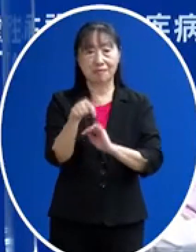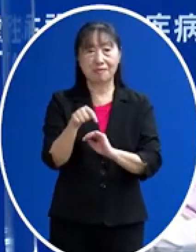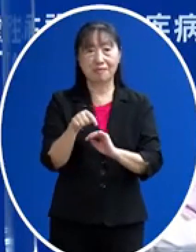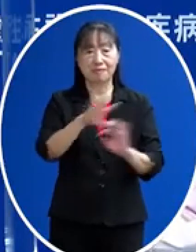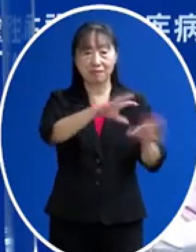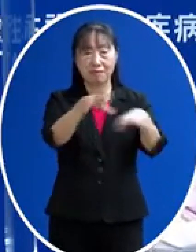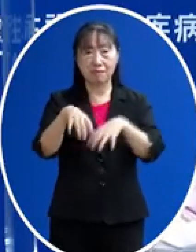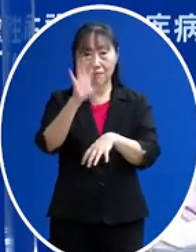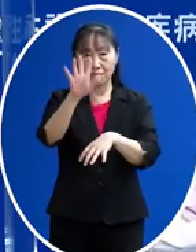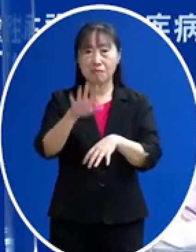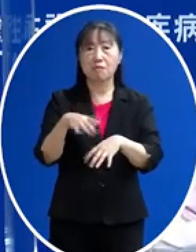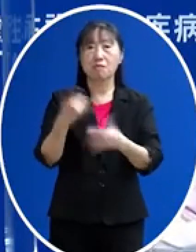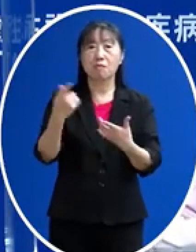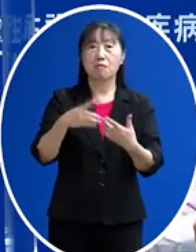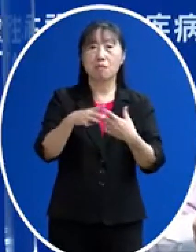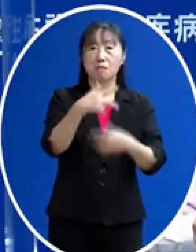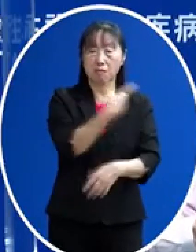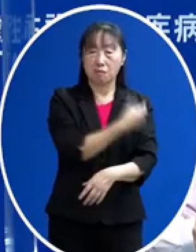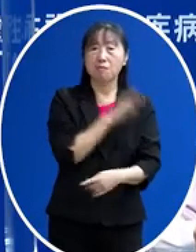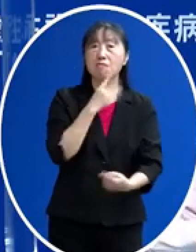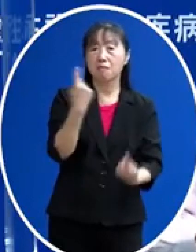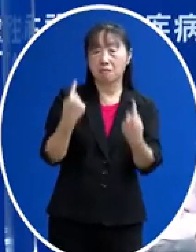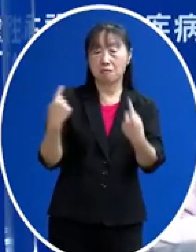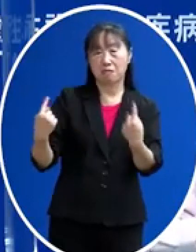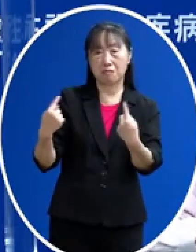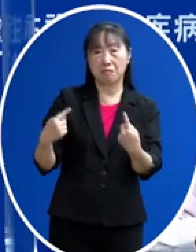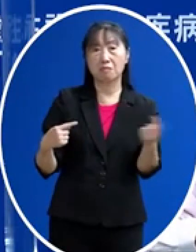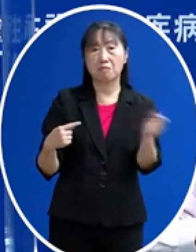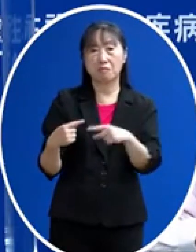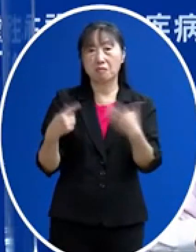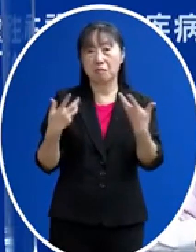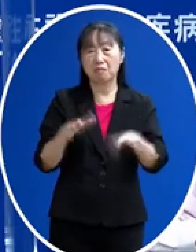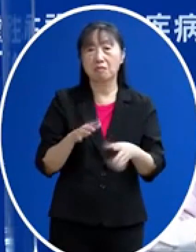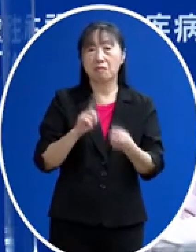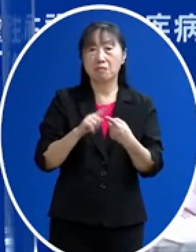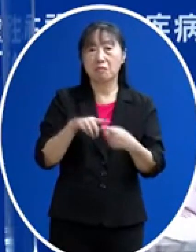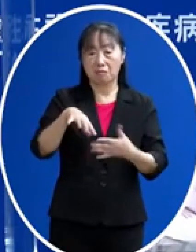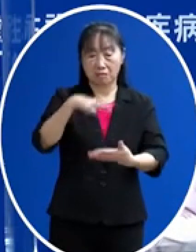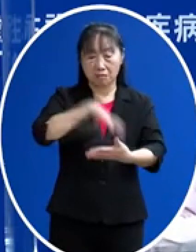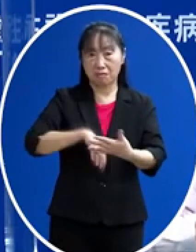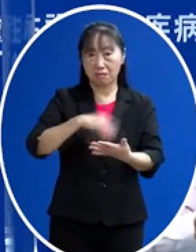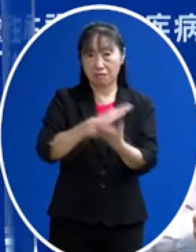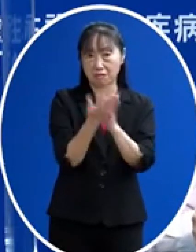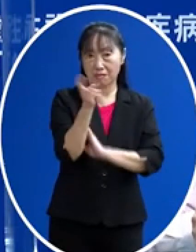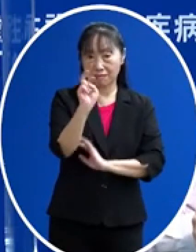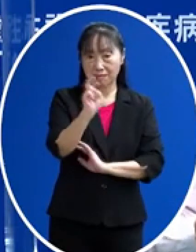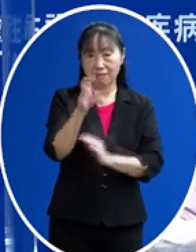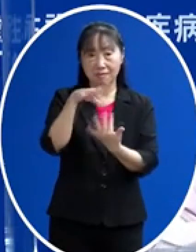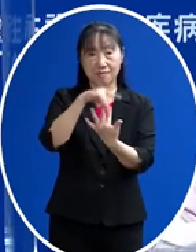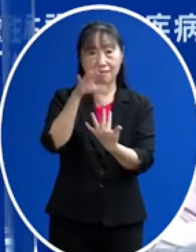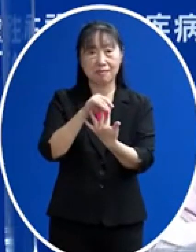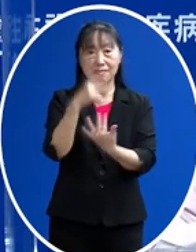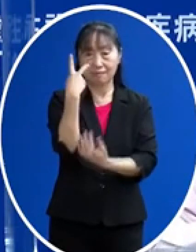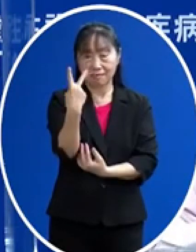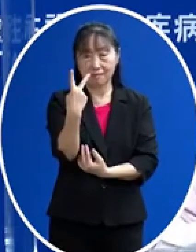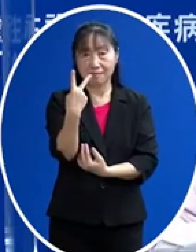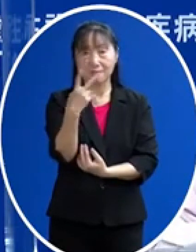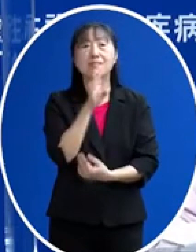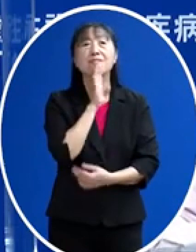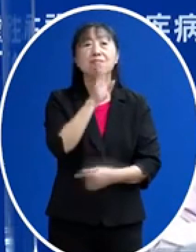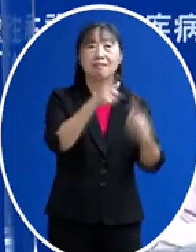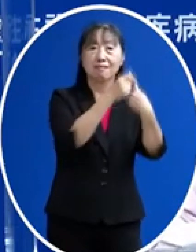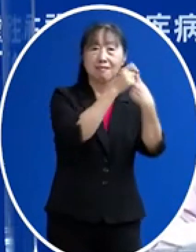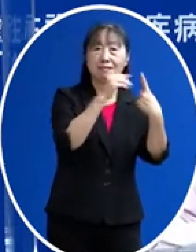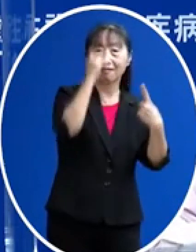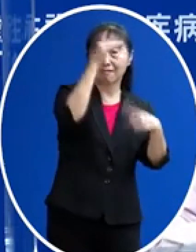的疫苗比這還多很多也比較多很多那這裡面20款裡面他選出兩個 一個是高